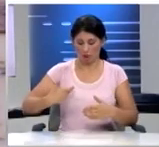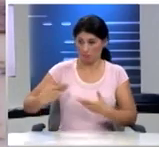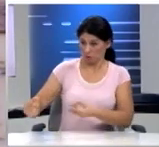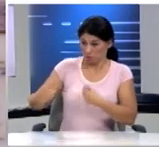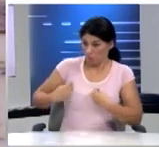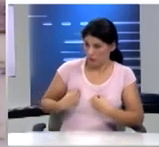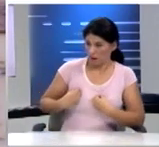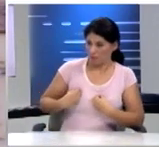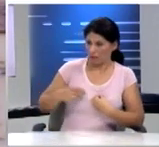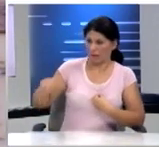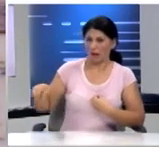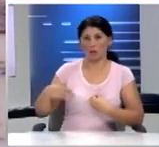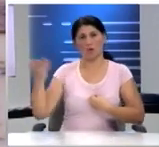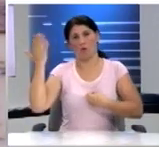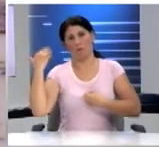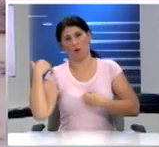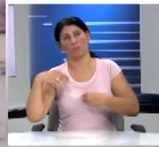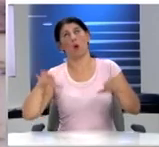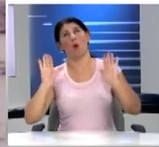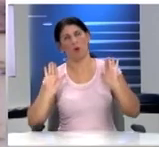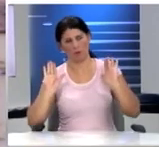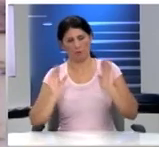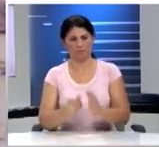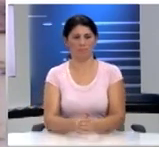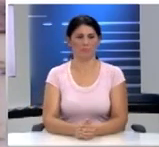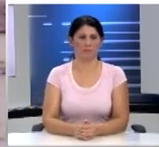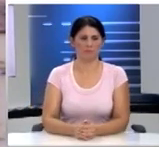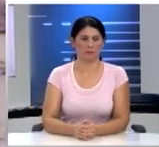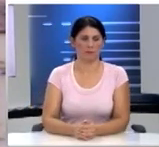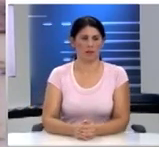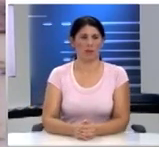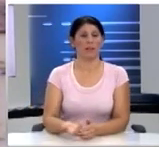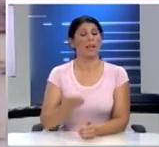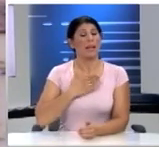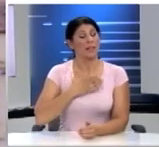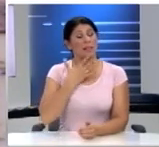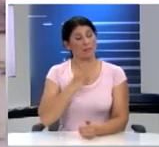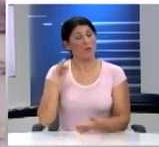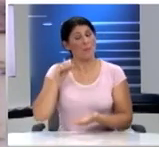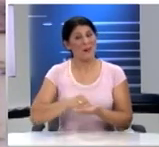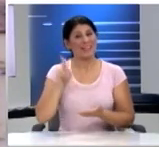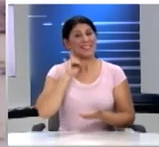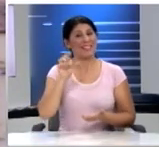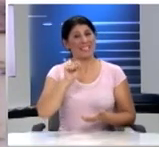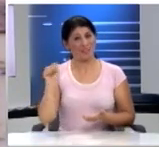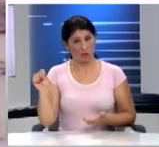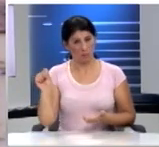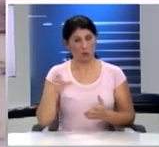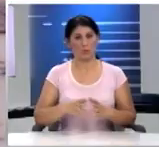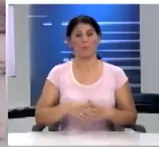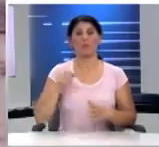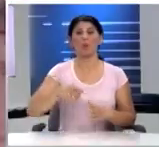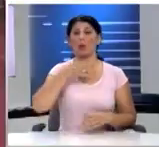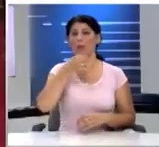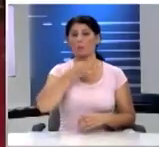λιγότερο ή μεγαλύτερο έργο που έκανε ο προηγούμενος Ευχαριστούμε λοιπόν και πάλι την κυρία Σιδηροπούλου και